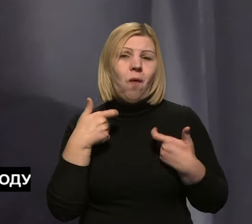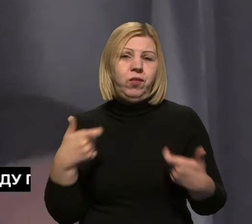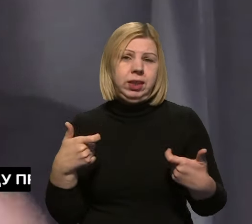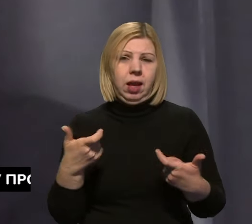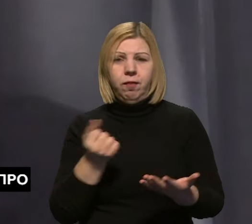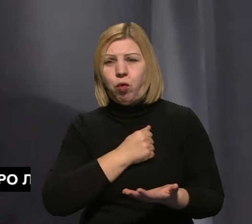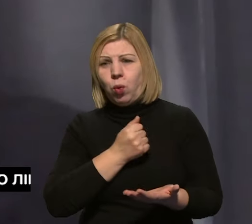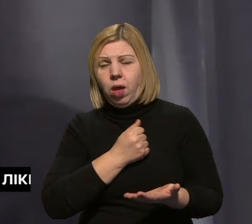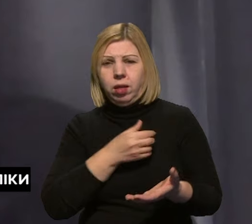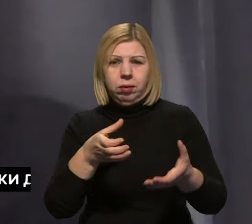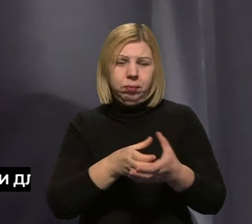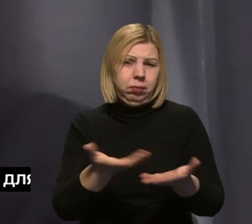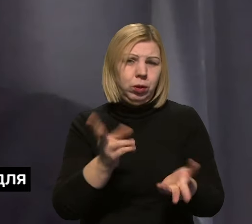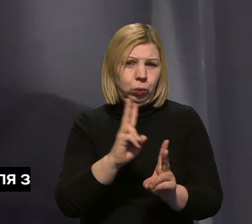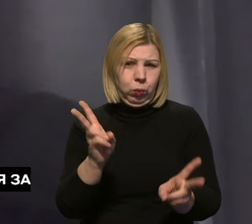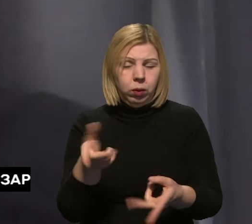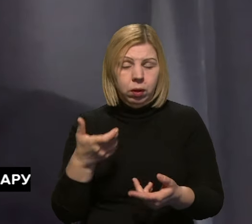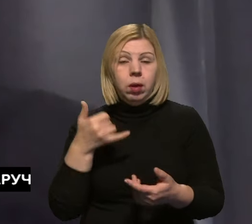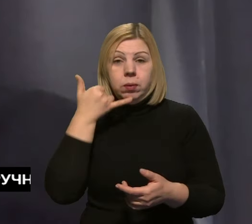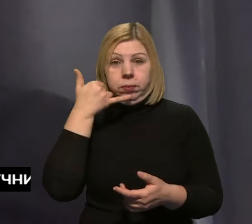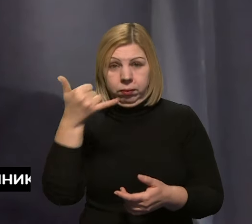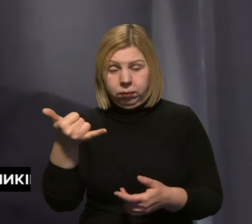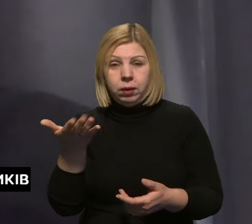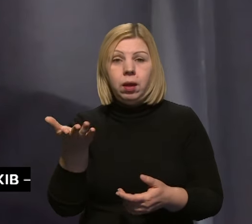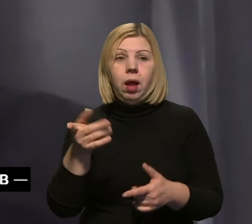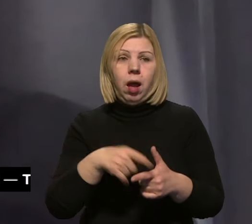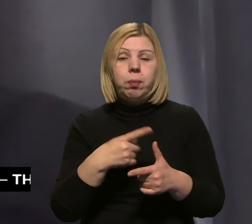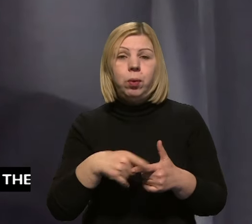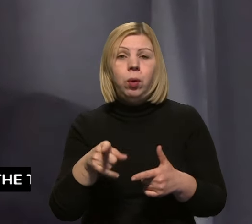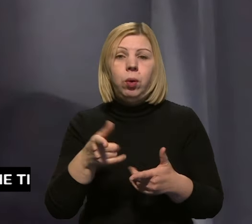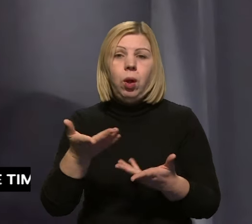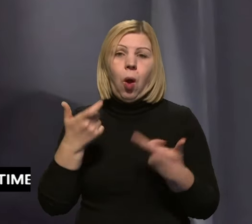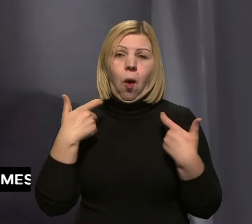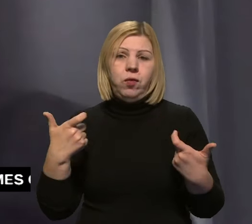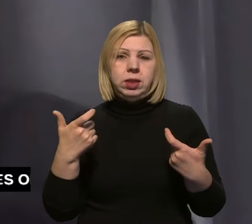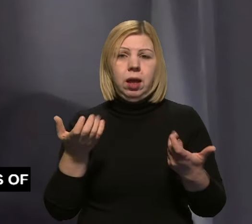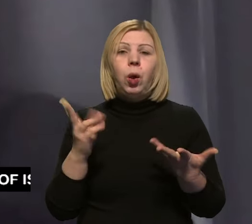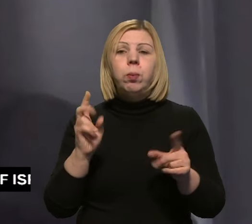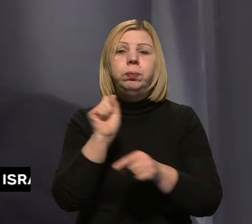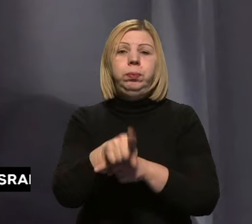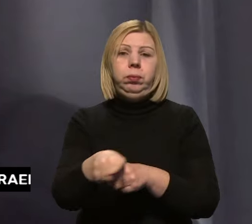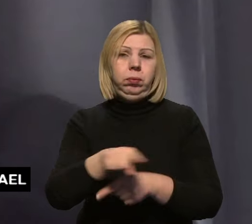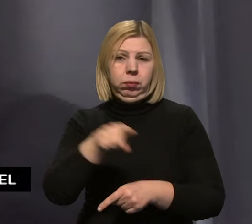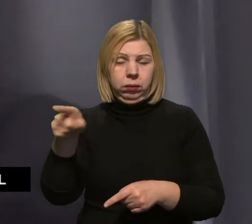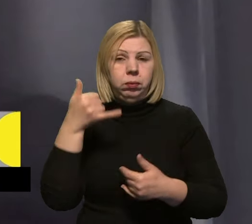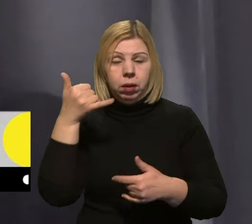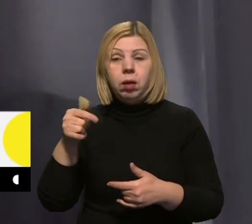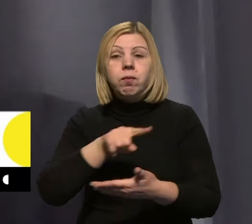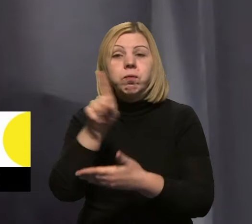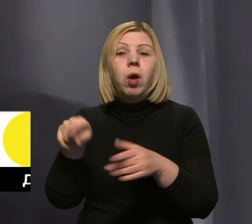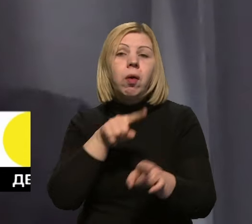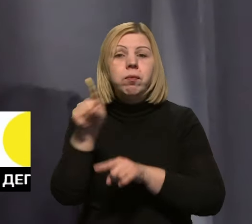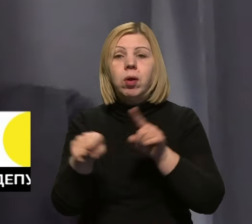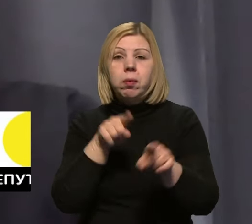військової частини, військового підрозділу. Це або кадрова служба, або просто офіцер уповноважений командиром. Задає питання,